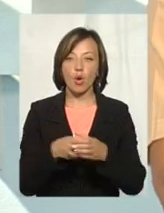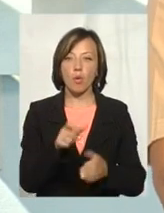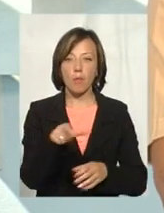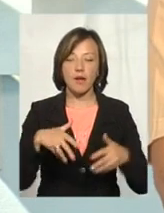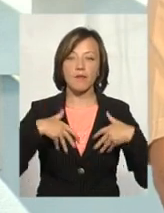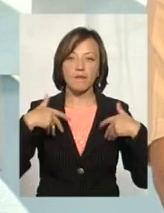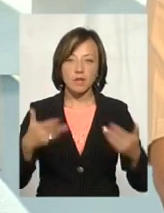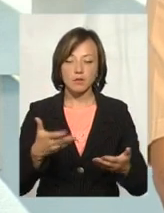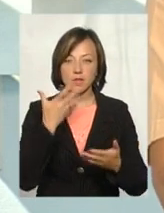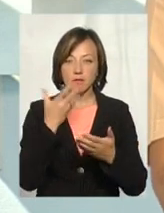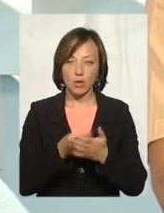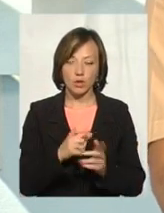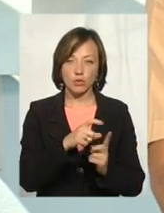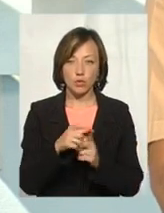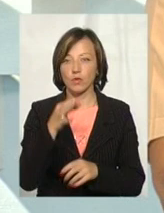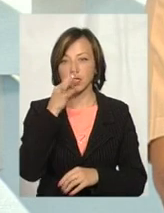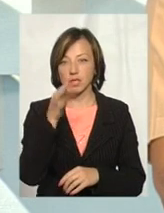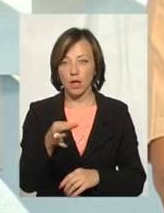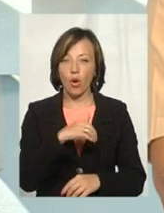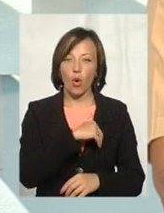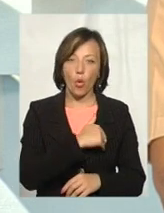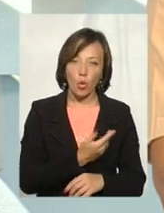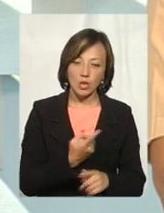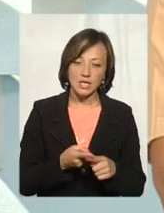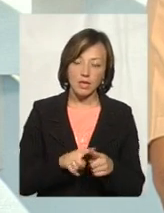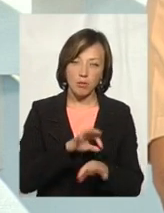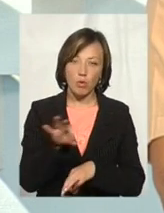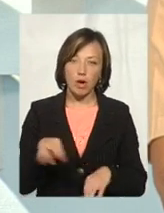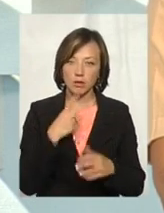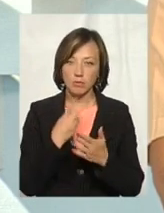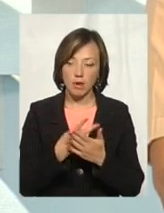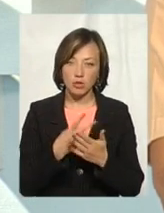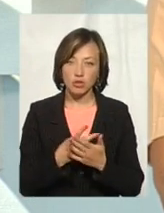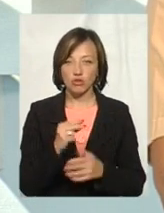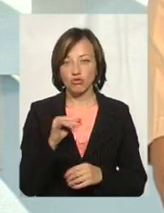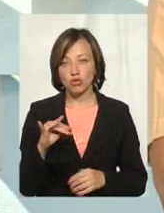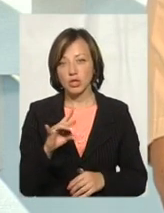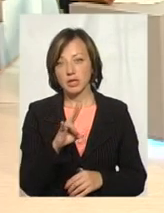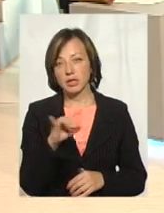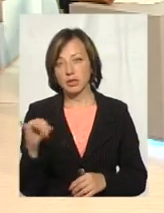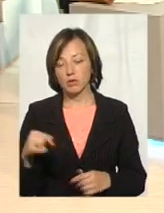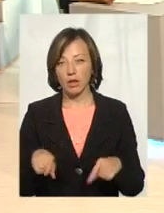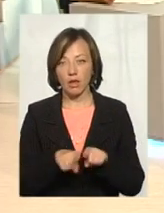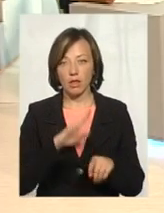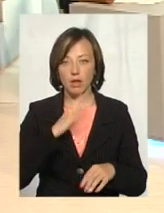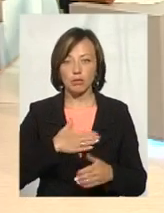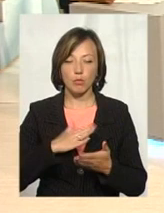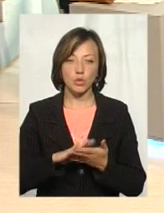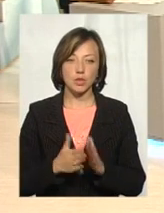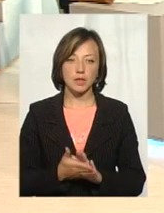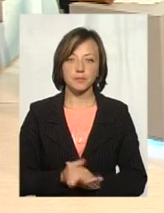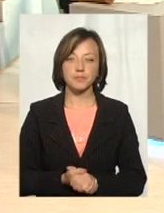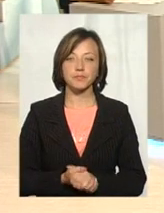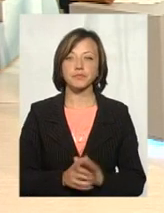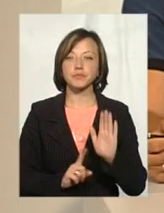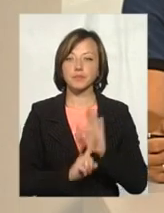висловила своє слово і сказала, хоче вона цей проєкт бачити у нас в Старокостянтиновій чи ні. Ось така позиція. Ось панеччо,